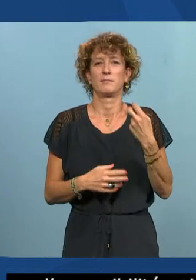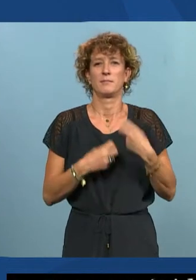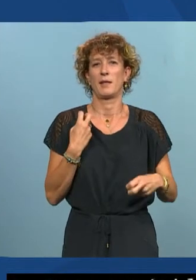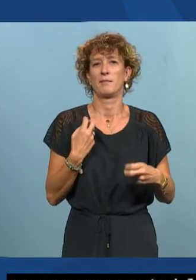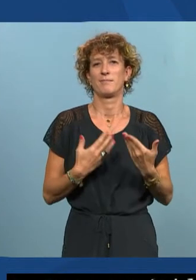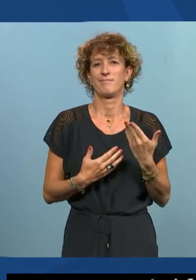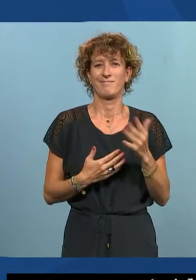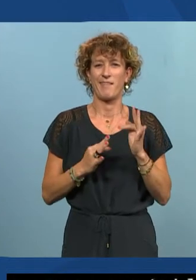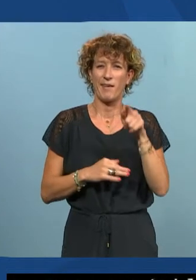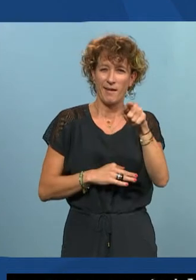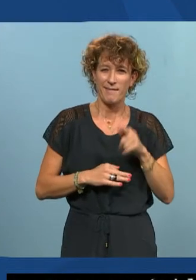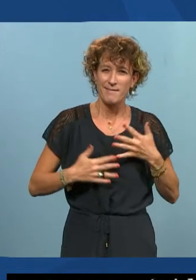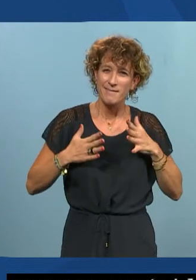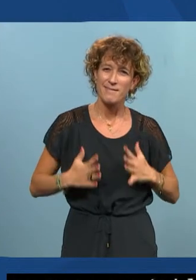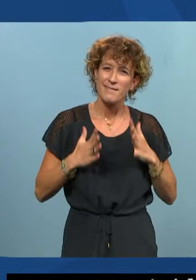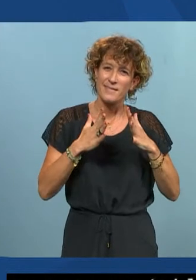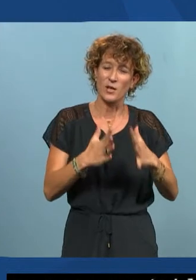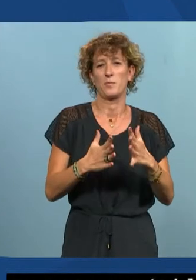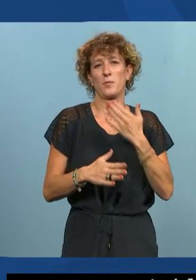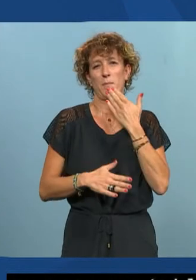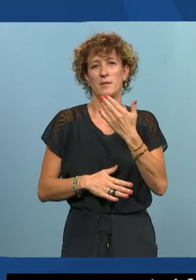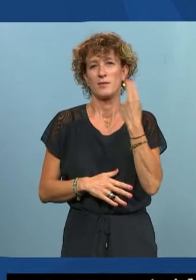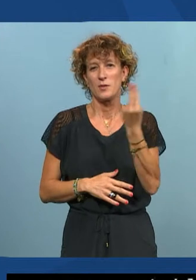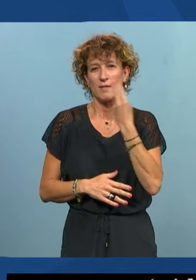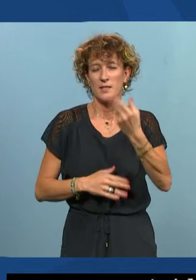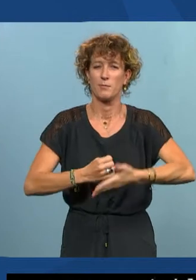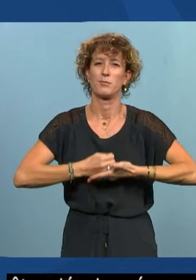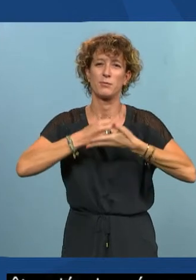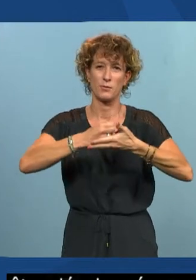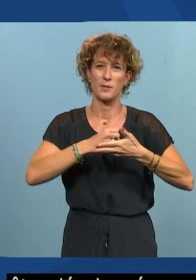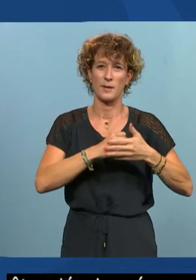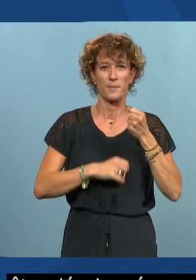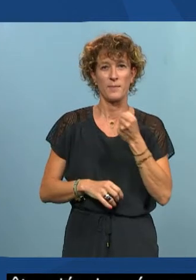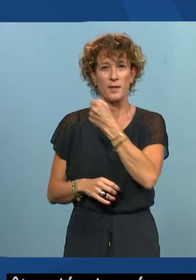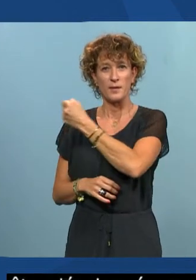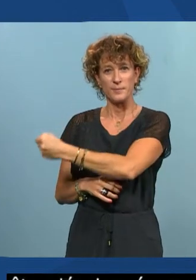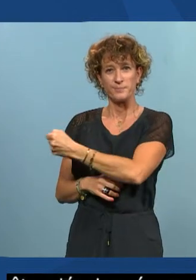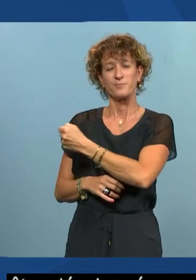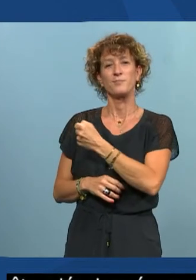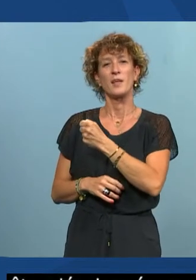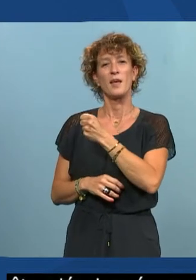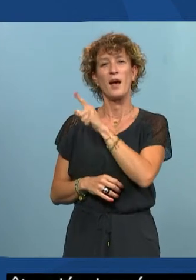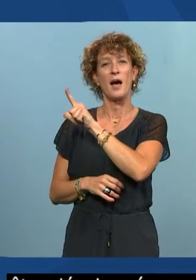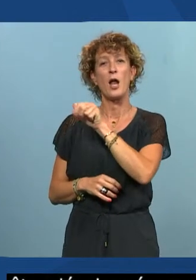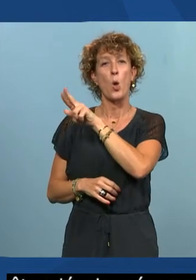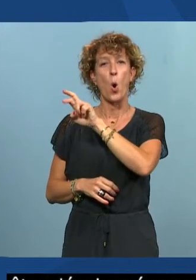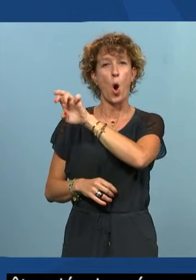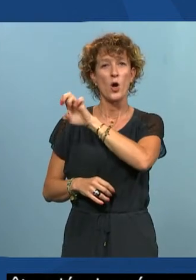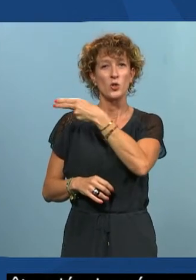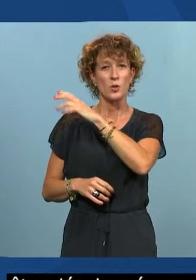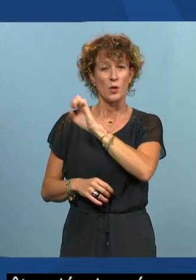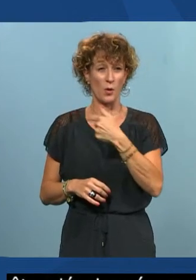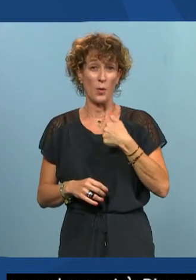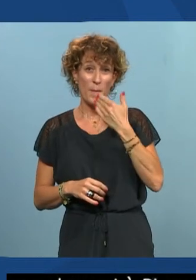son engagement, et un grand merci à l'université aussi pour son soutien. Je fais sa parole à Laurence. Oui, donc bonjour à tous.